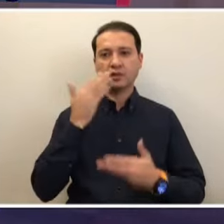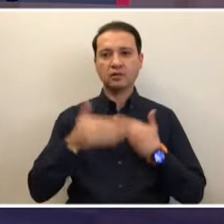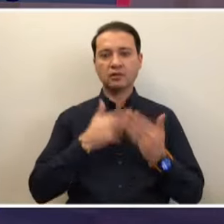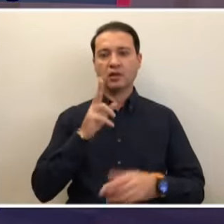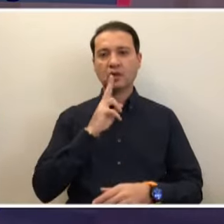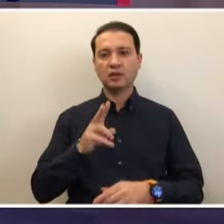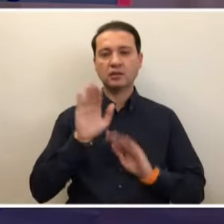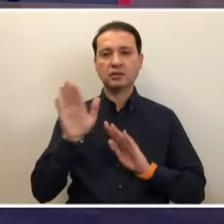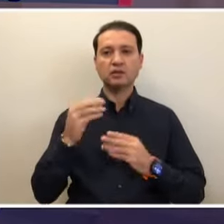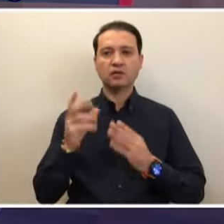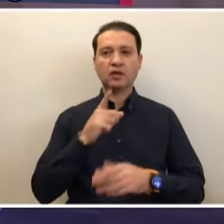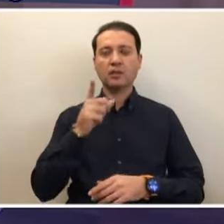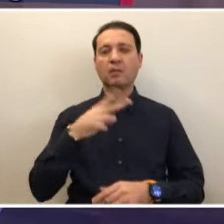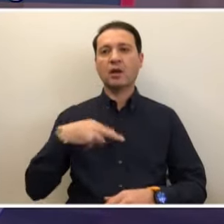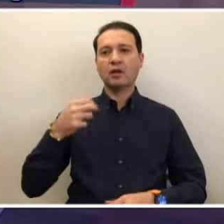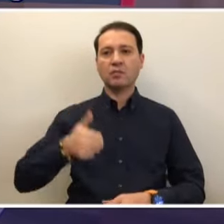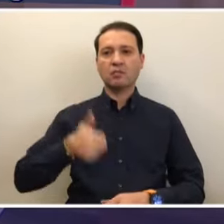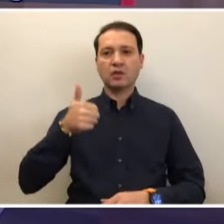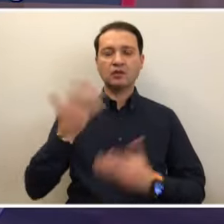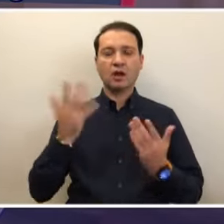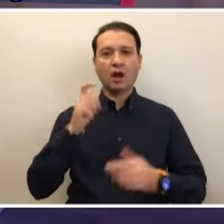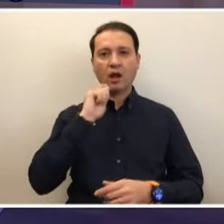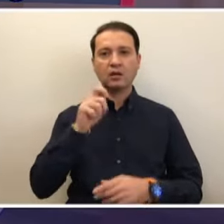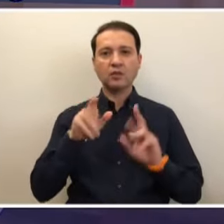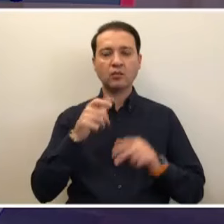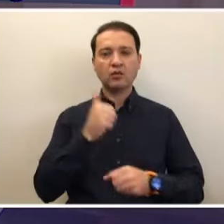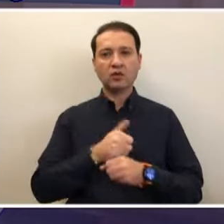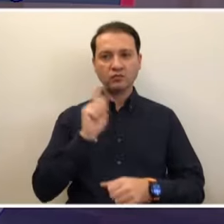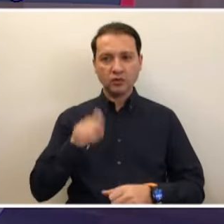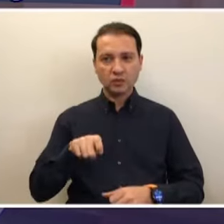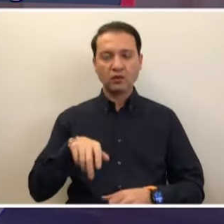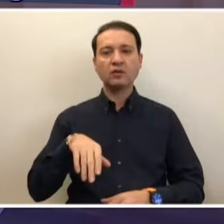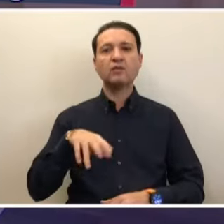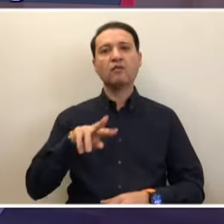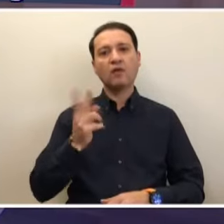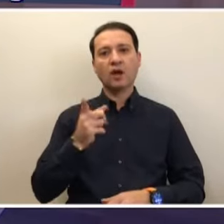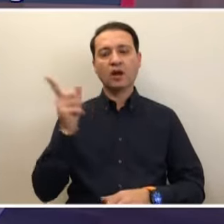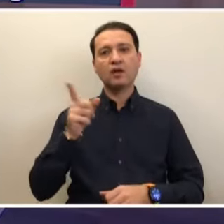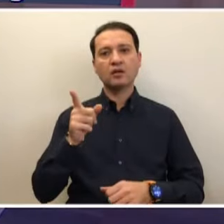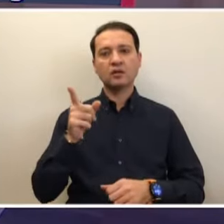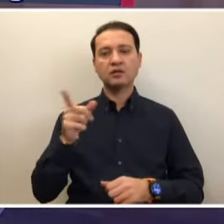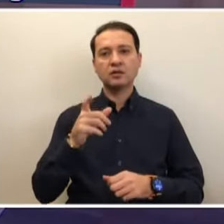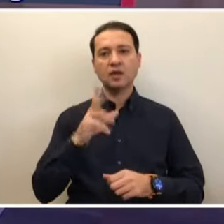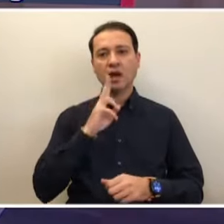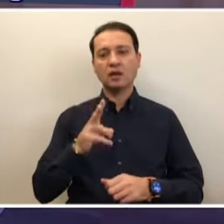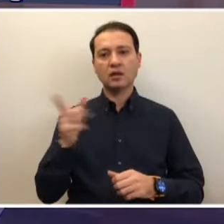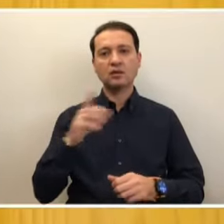destek verdi. Belediye başkanları ya adam gibi görevlerini yapacaklar ya da tasarrufa katlanacaklar dedi.